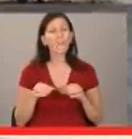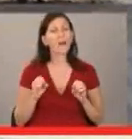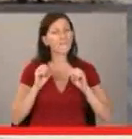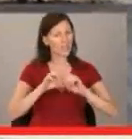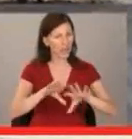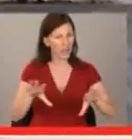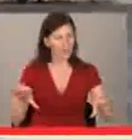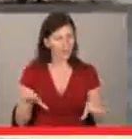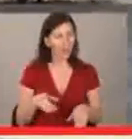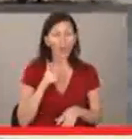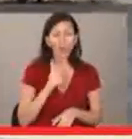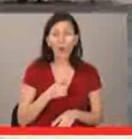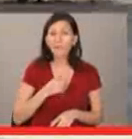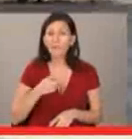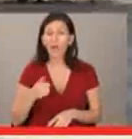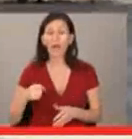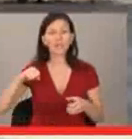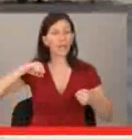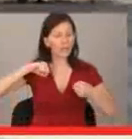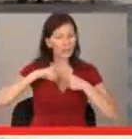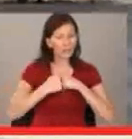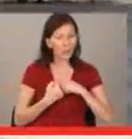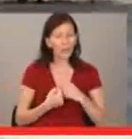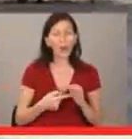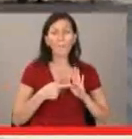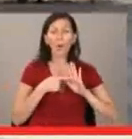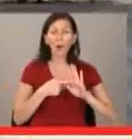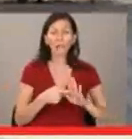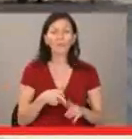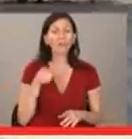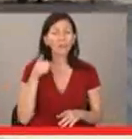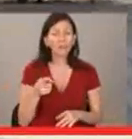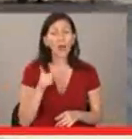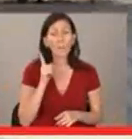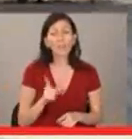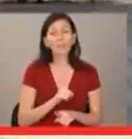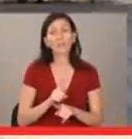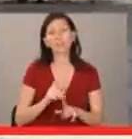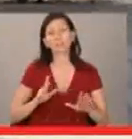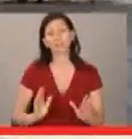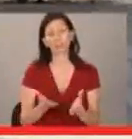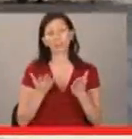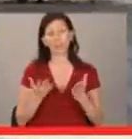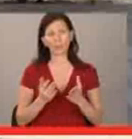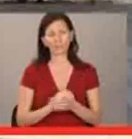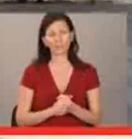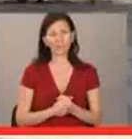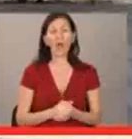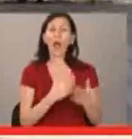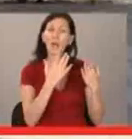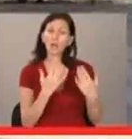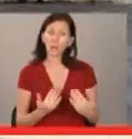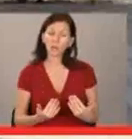определено въздействие, но всяка една катастрофа, анализа на всяка една катастрофа, показва, че тя е могло да не се случи.